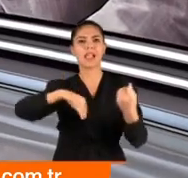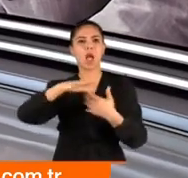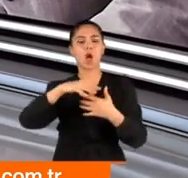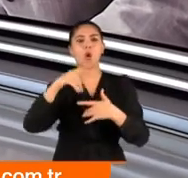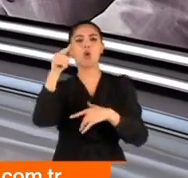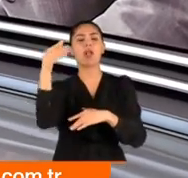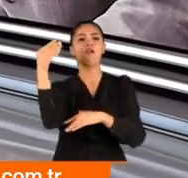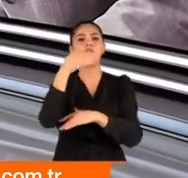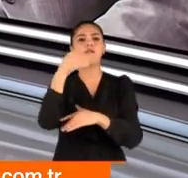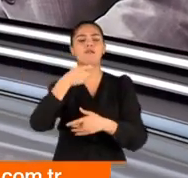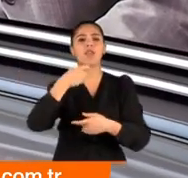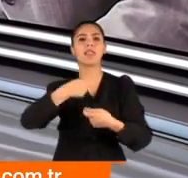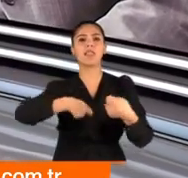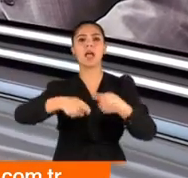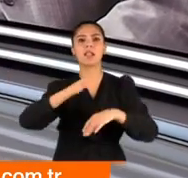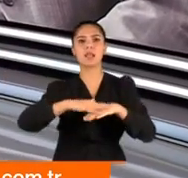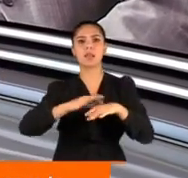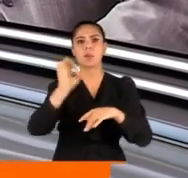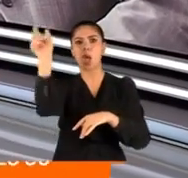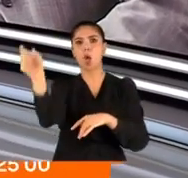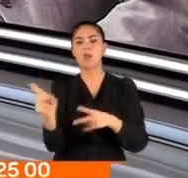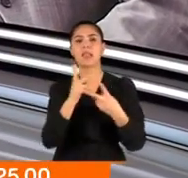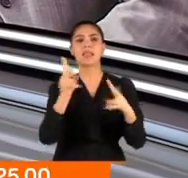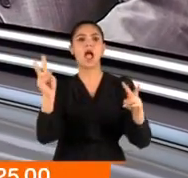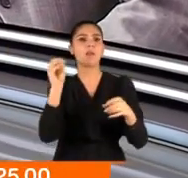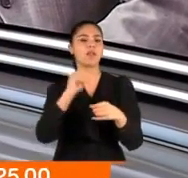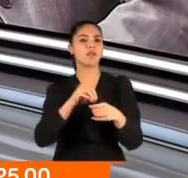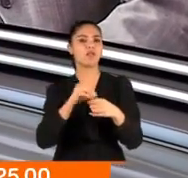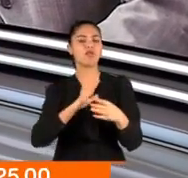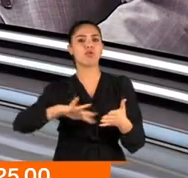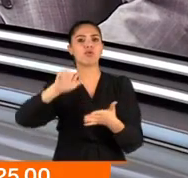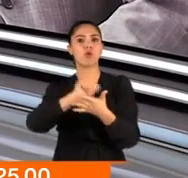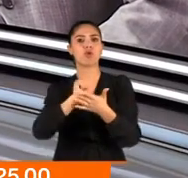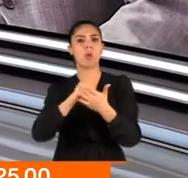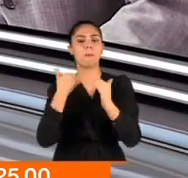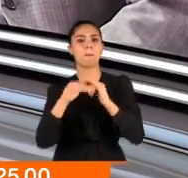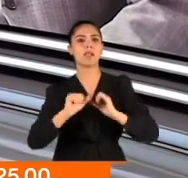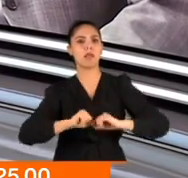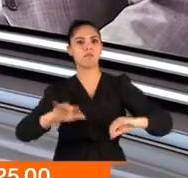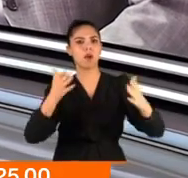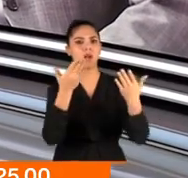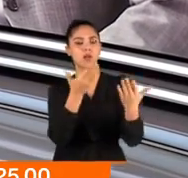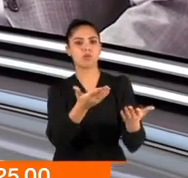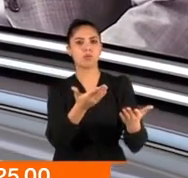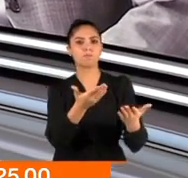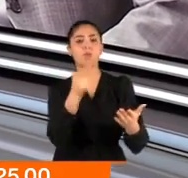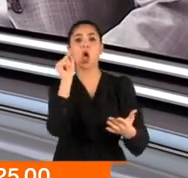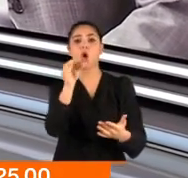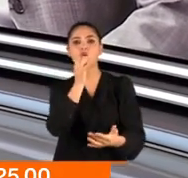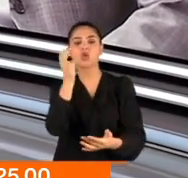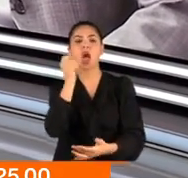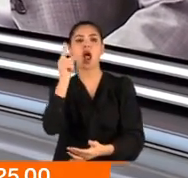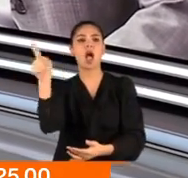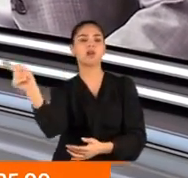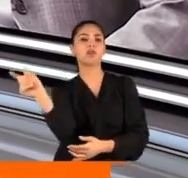finansörü olmakla suçlanan Osman Kavalan'ın serbest bırakılması için sosyal medyadan bir mesaj yayınladı. O çağrıya